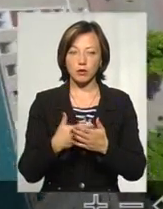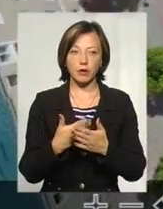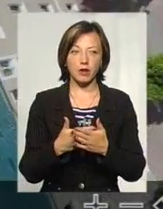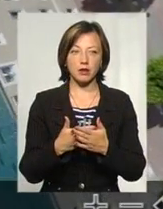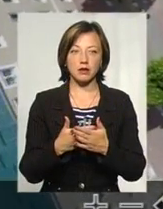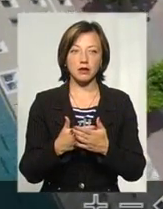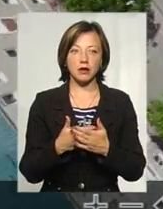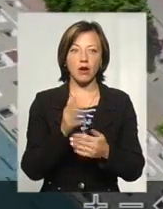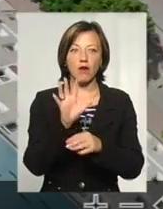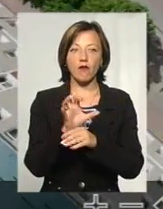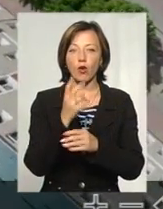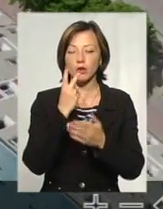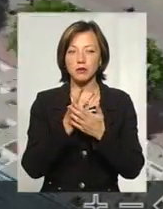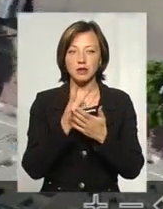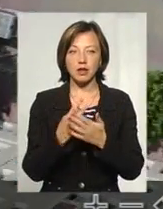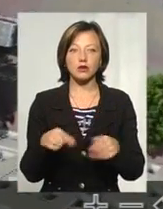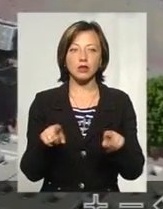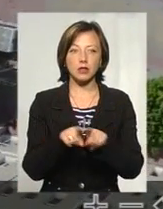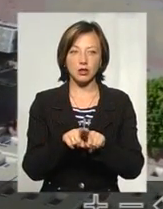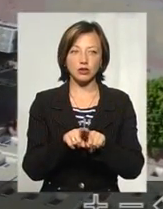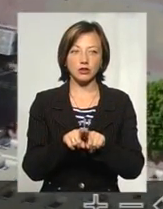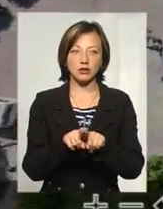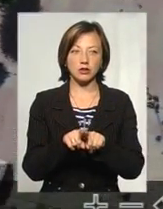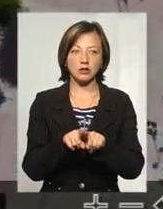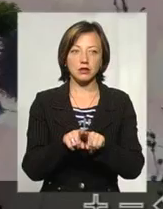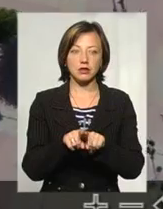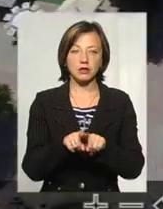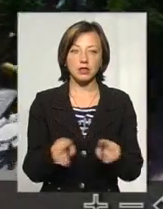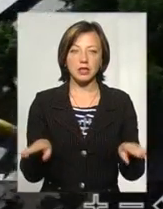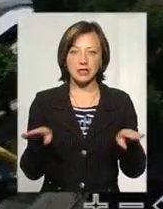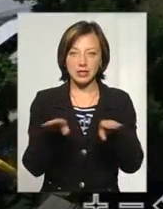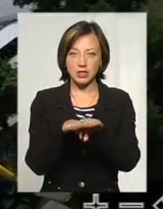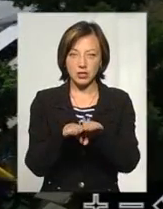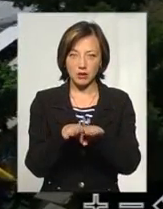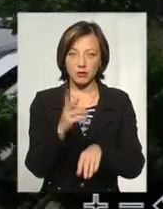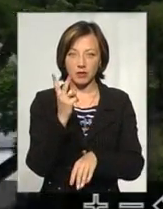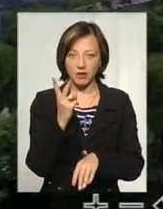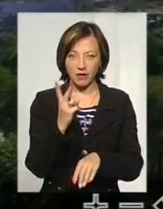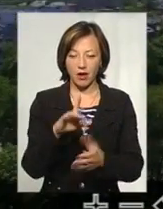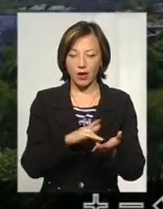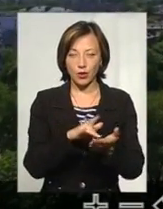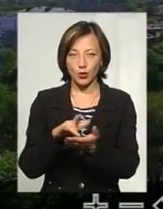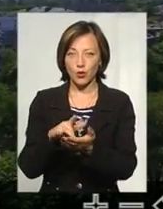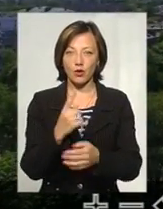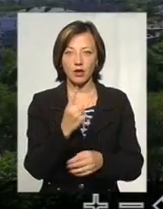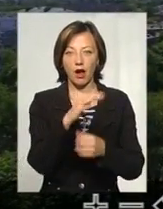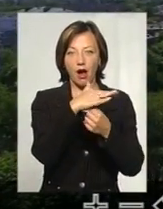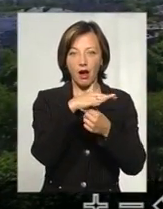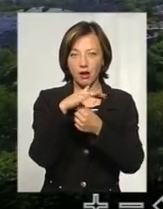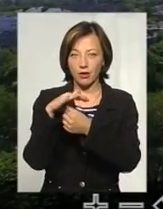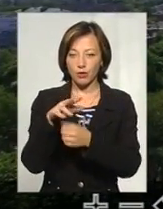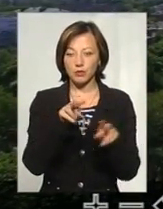фото-демонстрацію. І по ньому теж зішуємо цих два тури в один. Тобто буде можливість із аеротуру